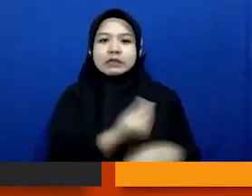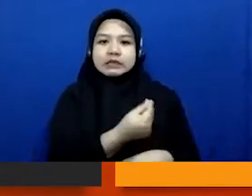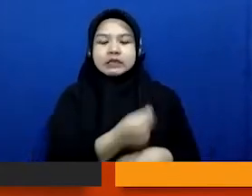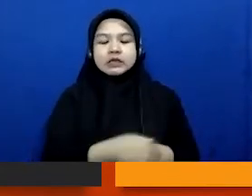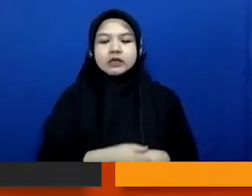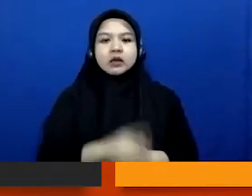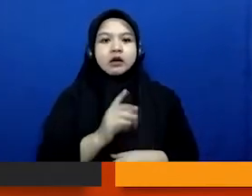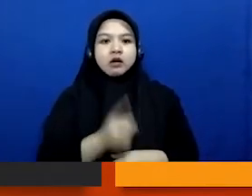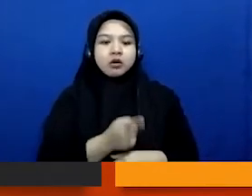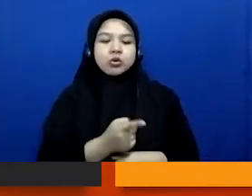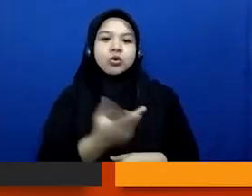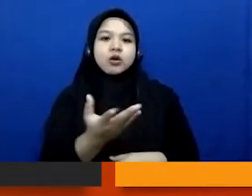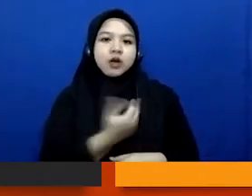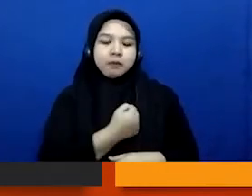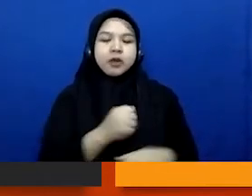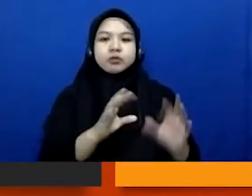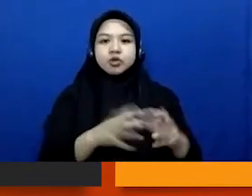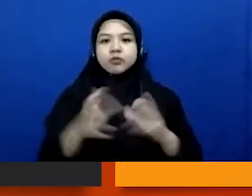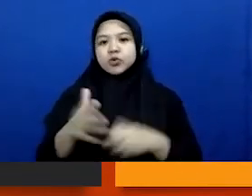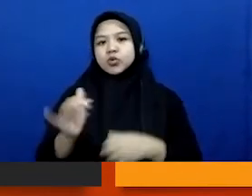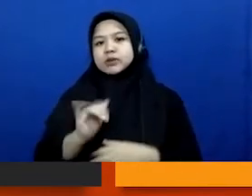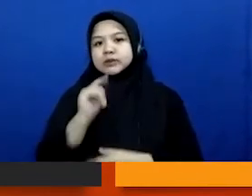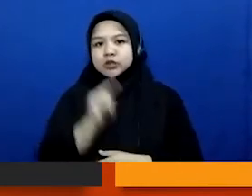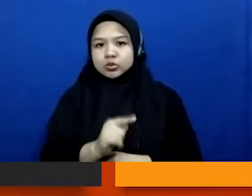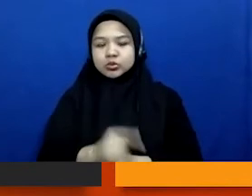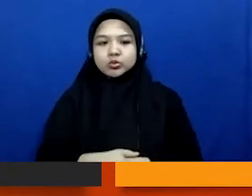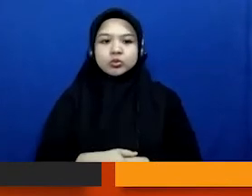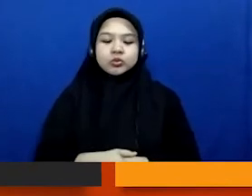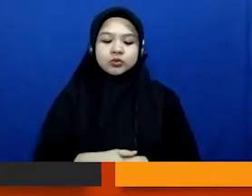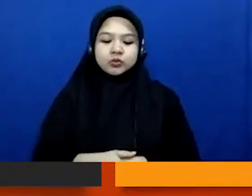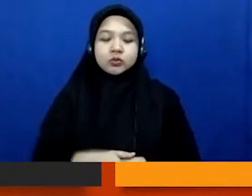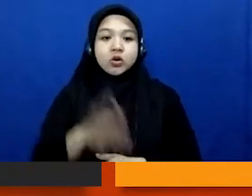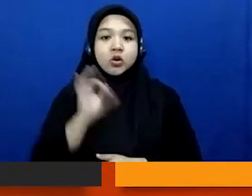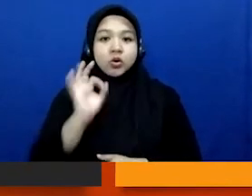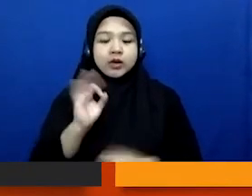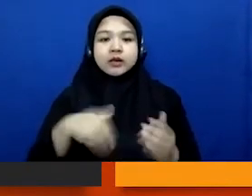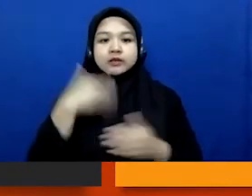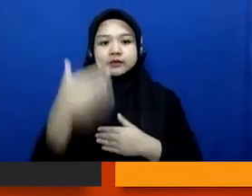nah itu didapatkannya bentuk-bentuknya seperti itu oke next